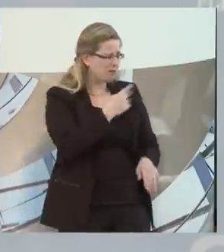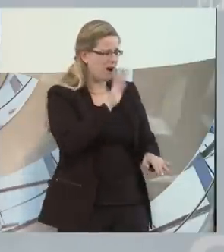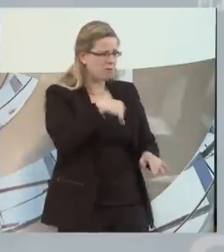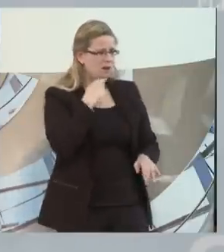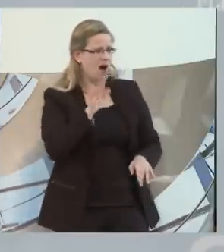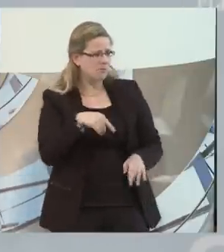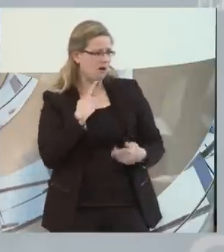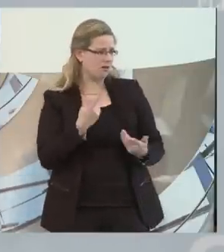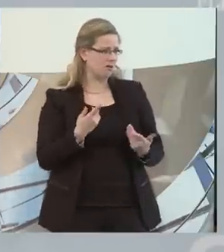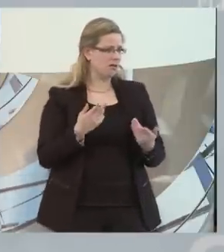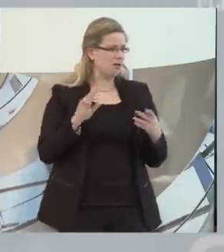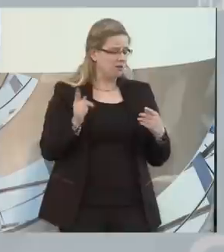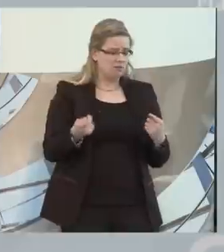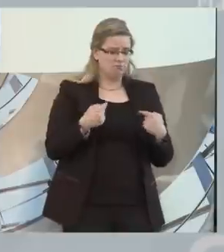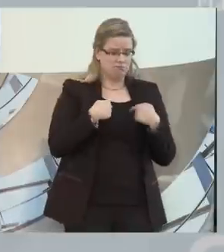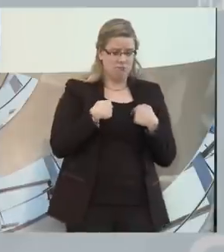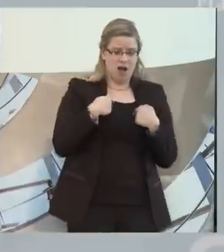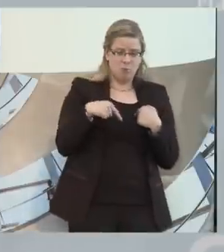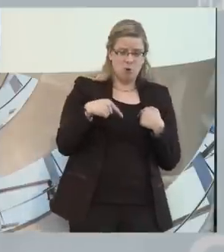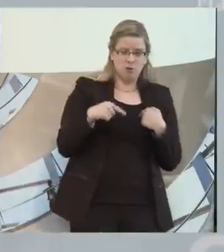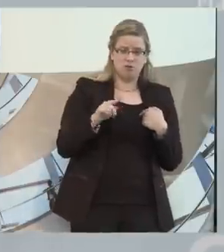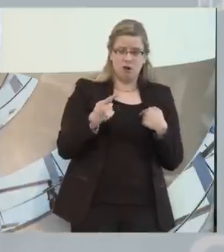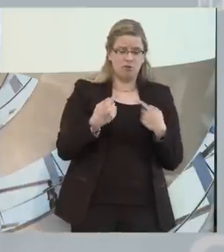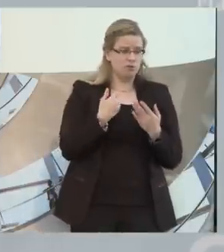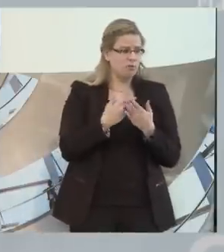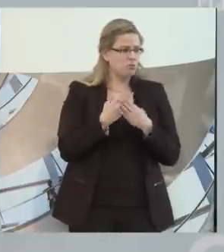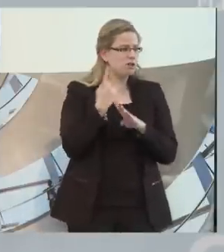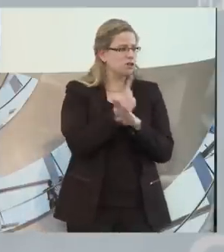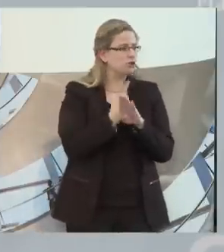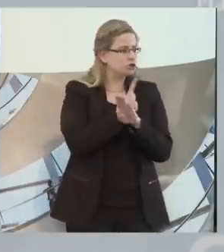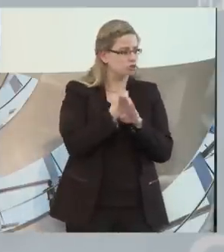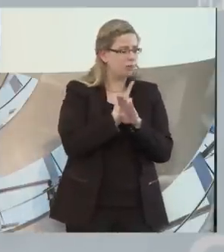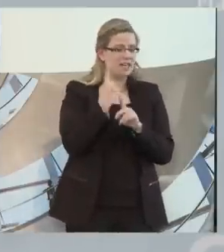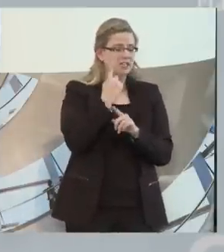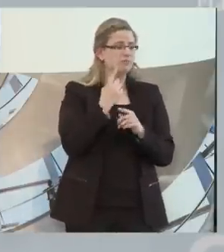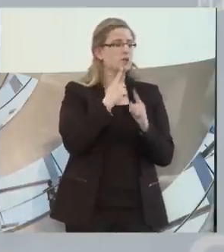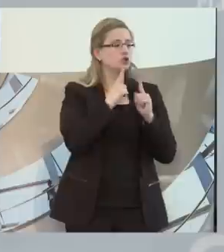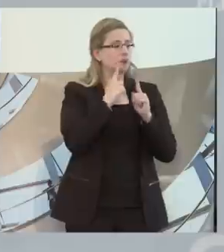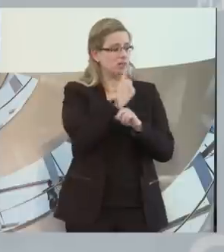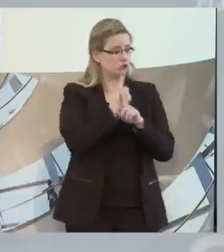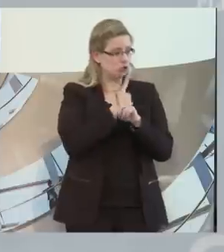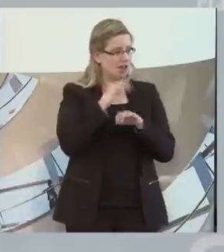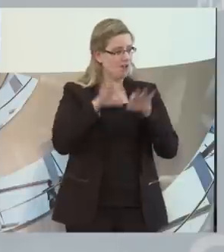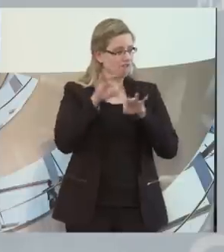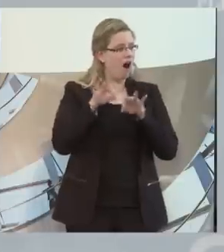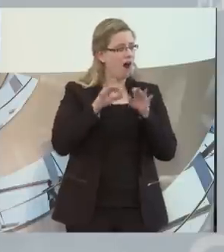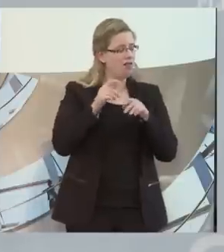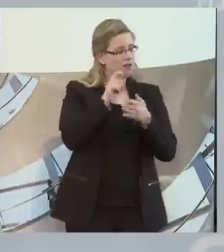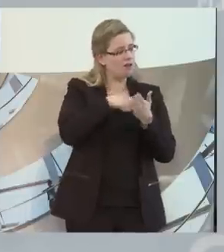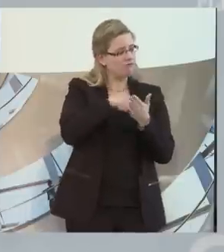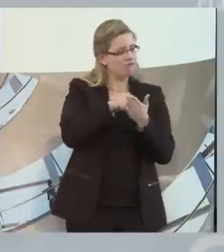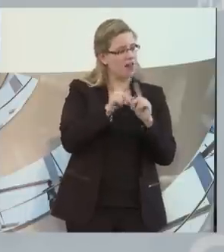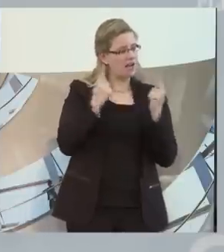als Abgeordnete andauernd in unseren Sprechstunden und in unseren Wahlkreisbüros bekommen, mit der Hoffnung, dass man irgendwie mit Connection